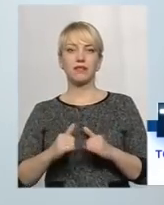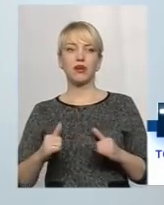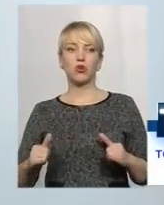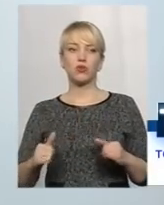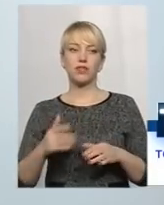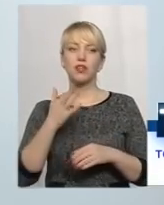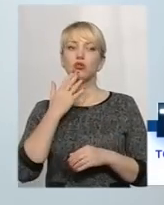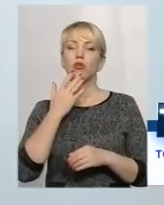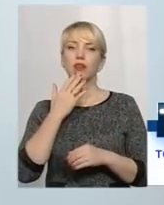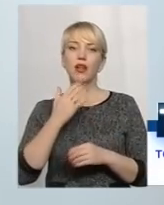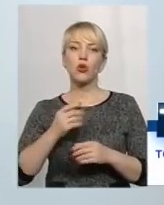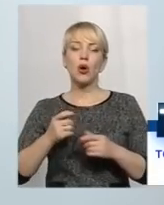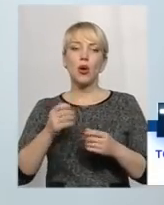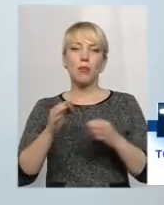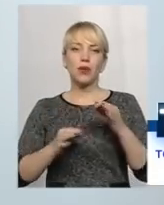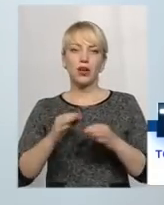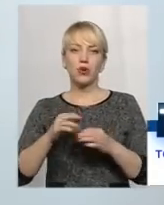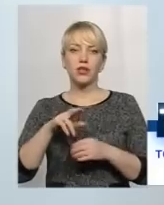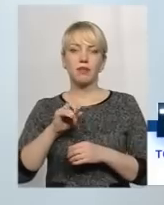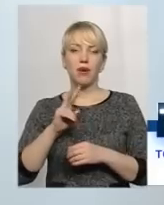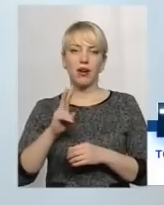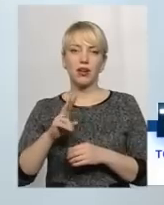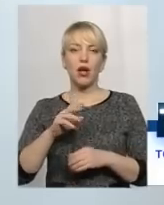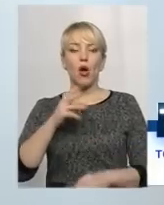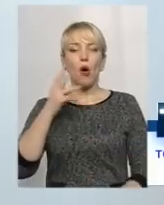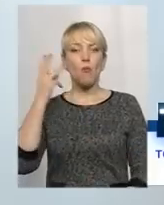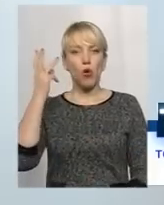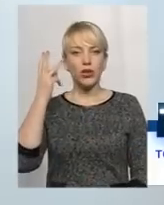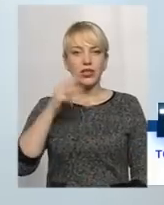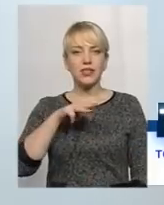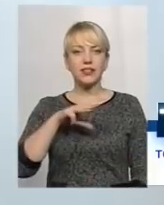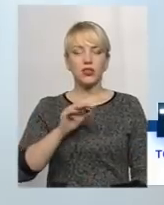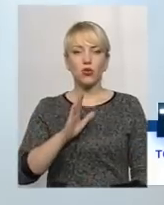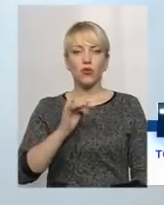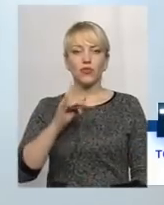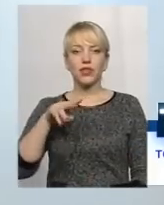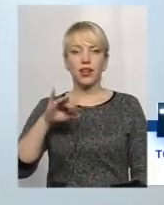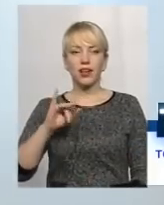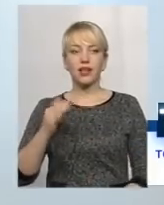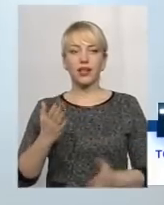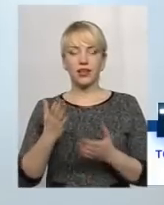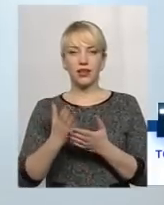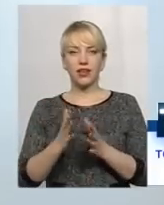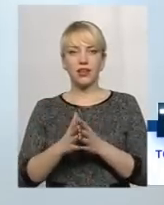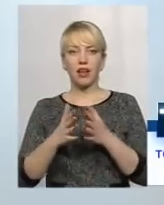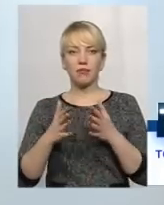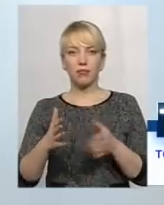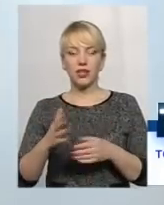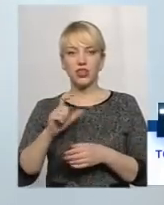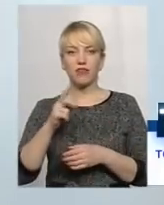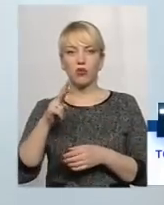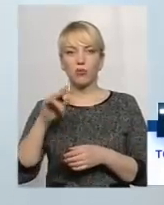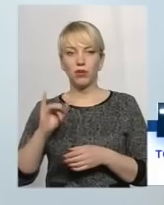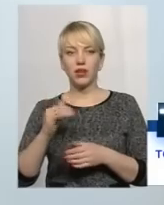Національного природного парку Подільській Товтри, який є одним із найбільших в Європі, є одним із